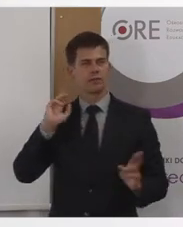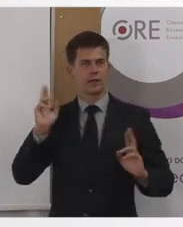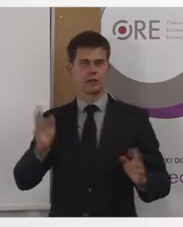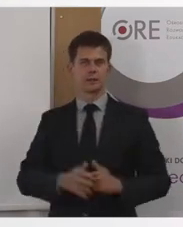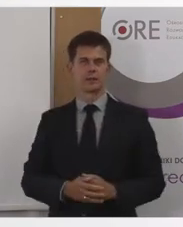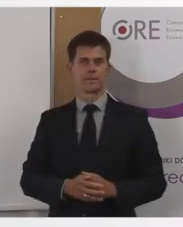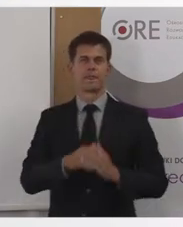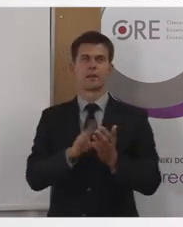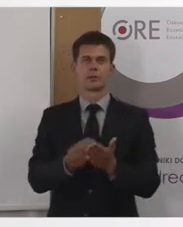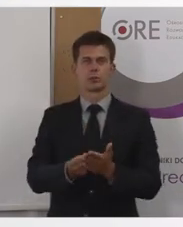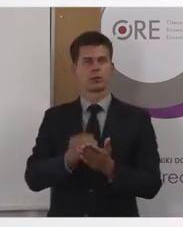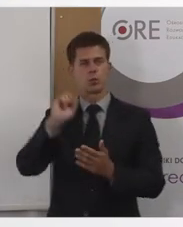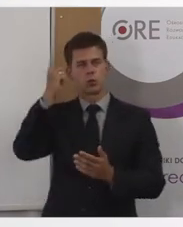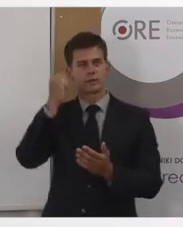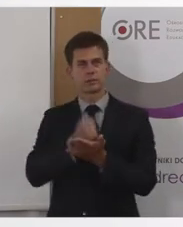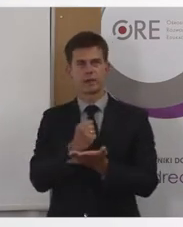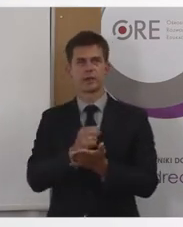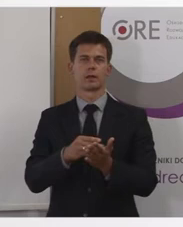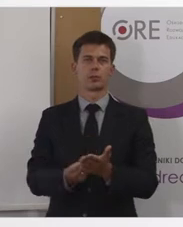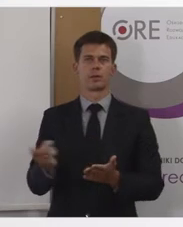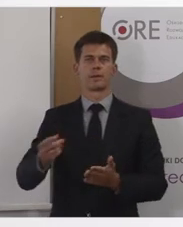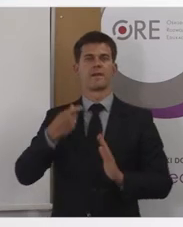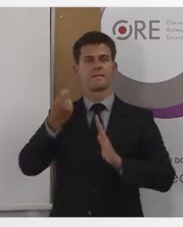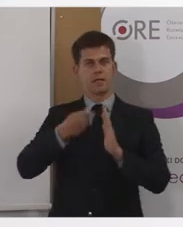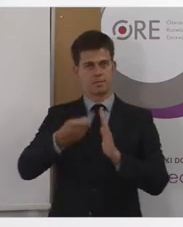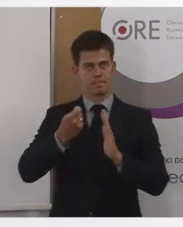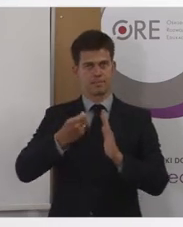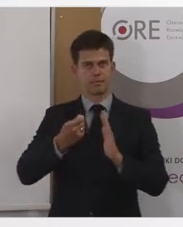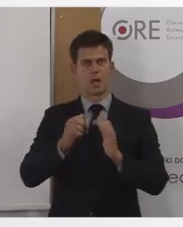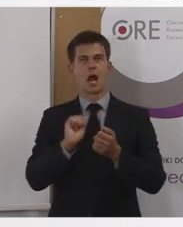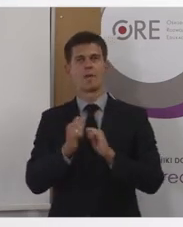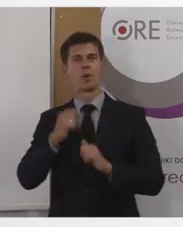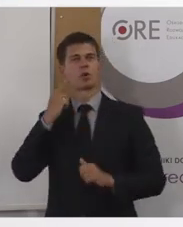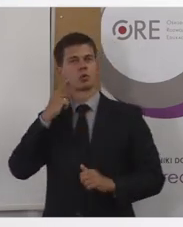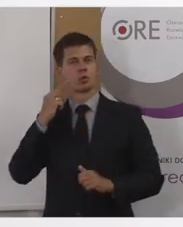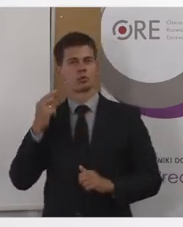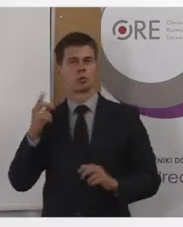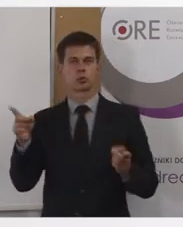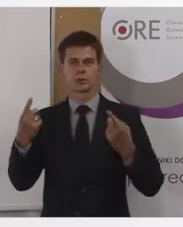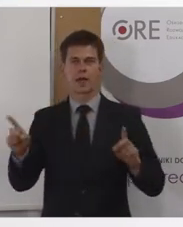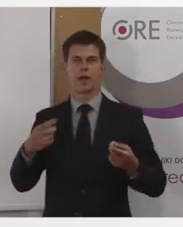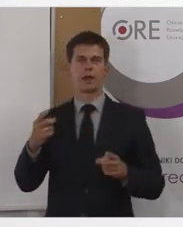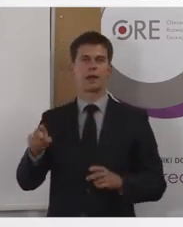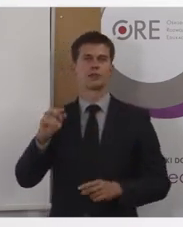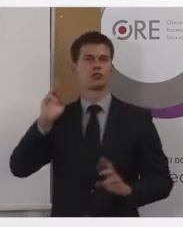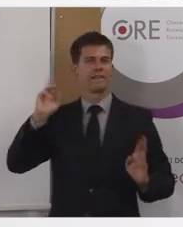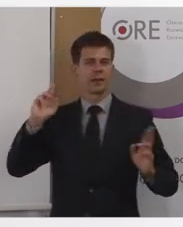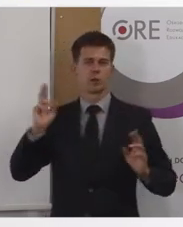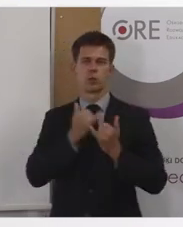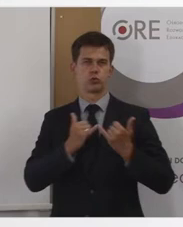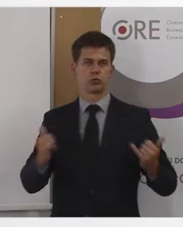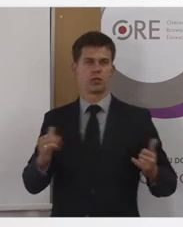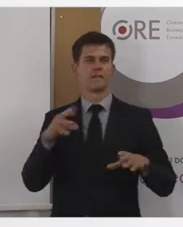wszelkiego rodzaju filmów czy nagrań dźwiękowych, które są umieszczane we podręcznikach.